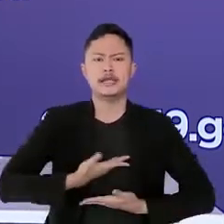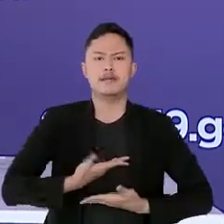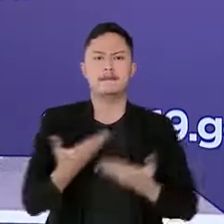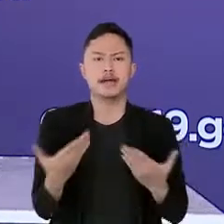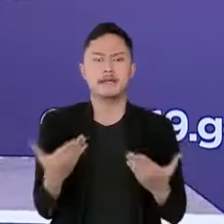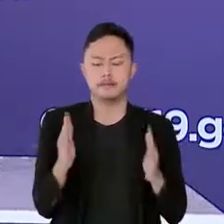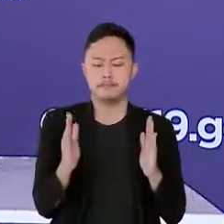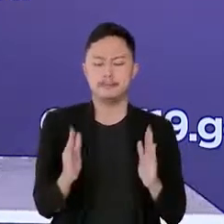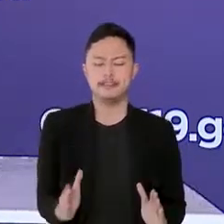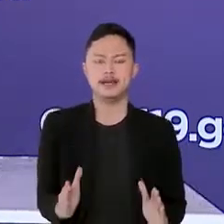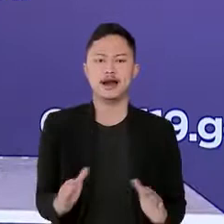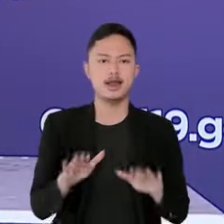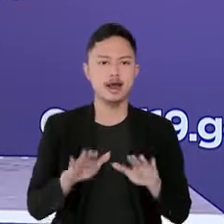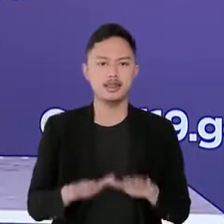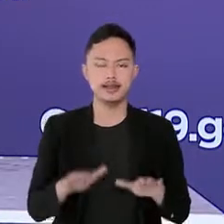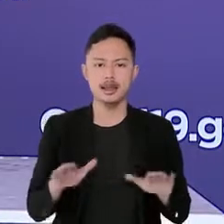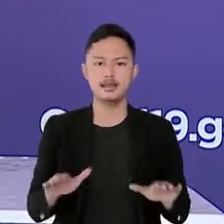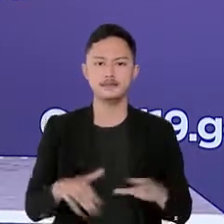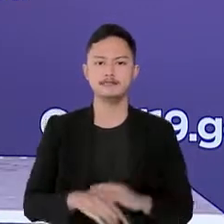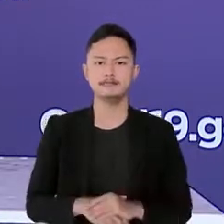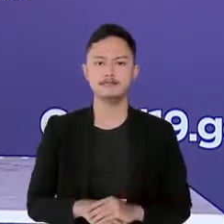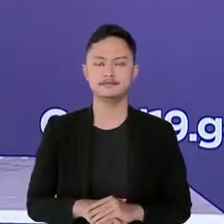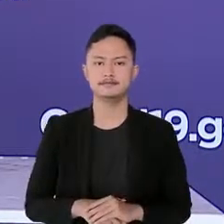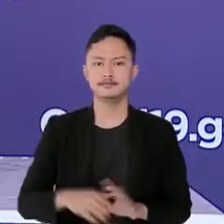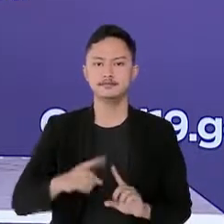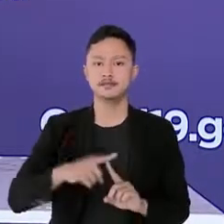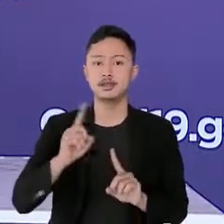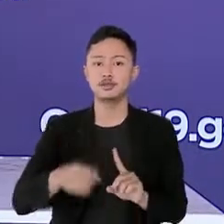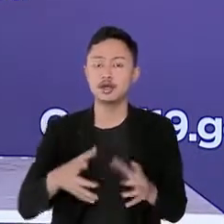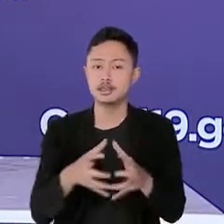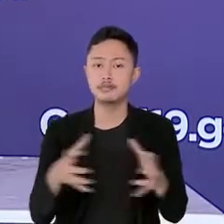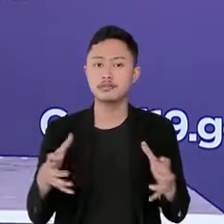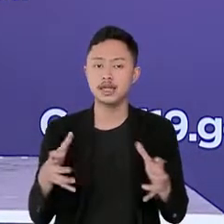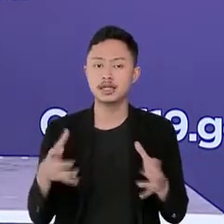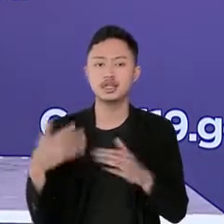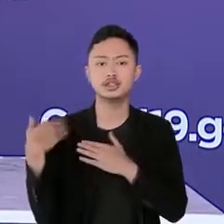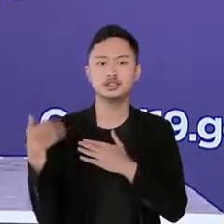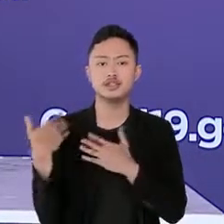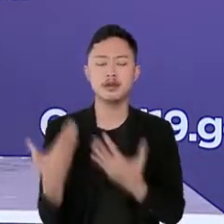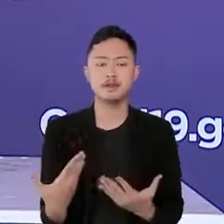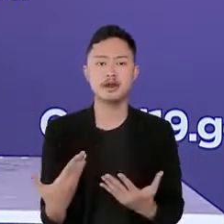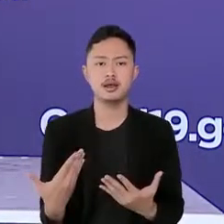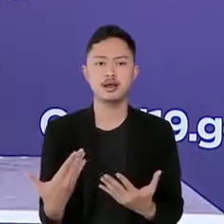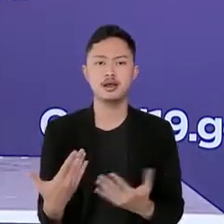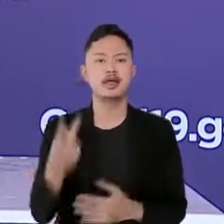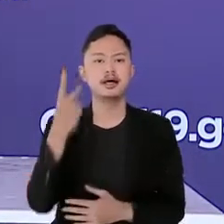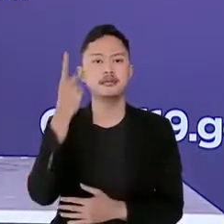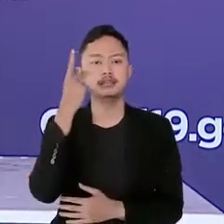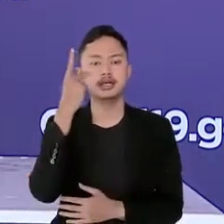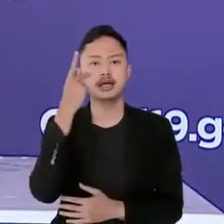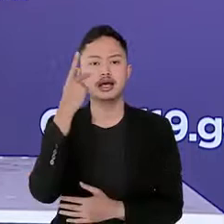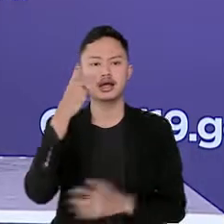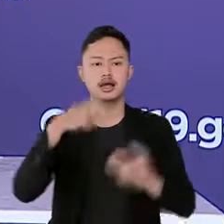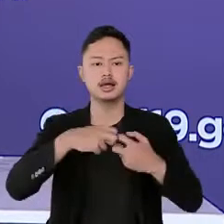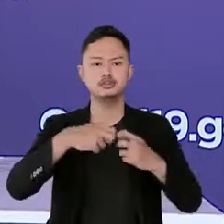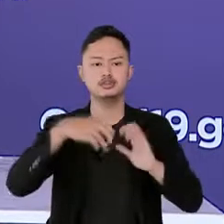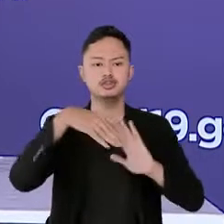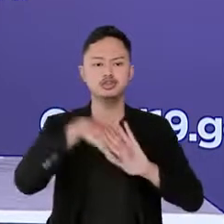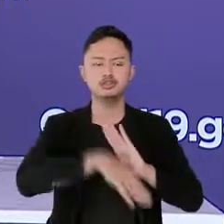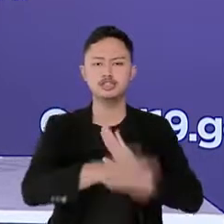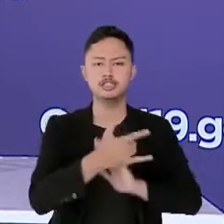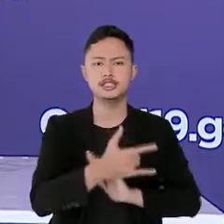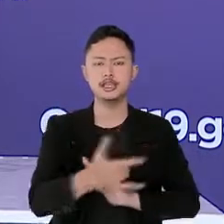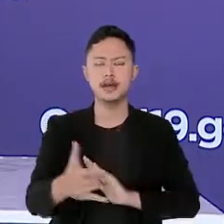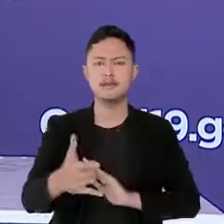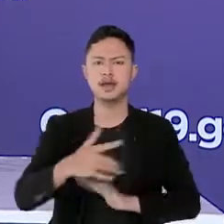bijak dan berhati-hati tugas besar kita untuk menjaganya agar terus turun harus diupayakan dengan